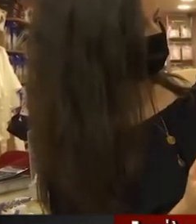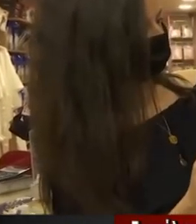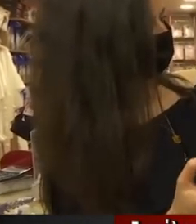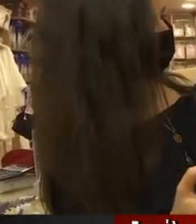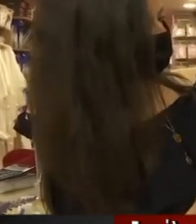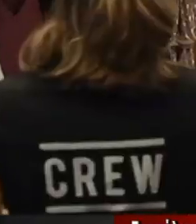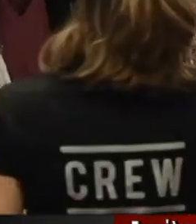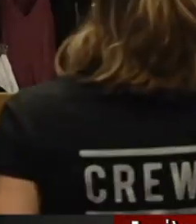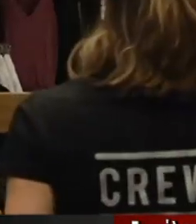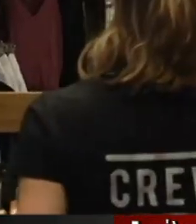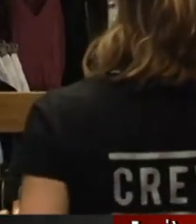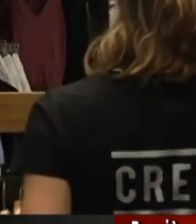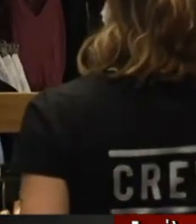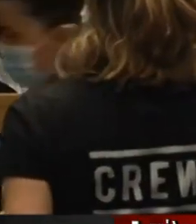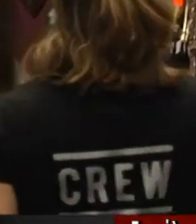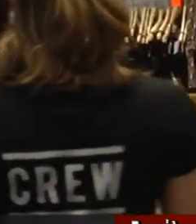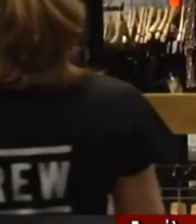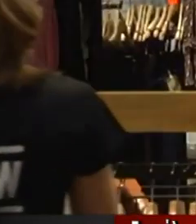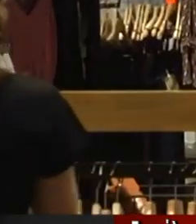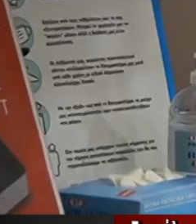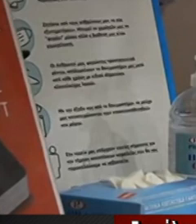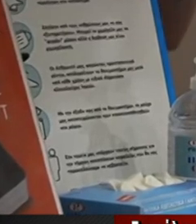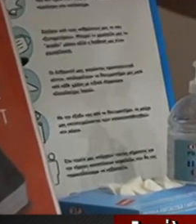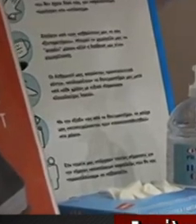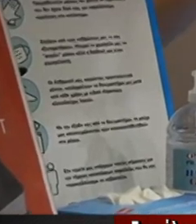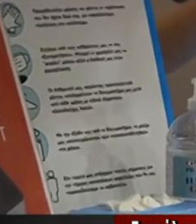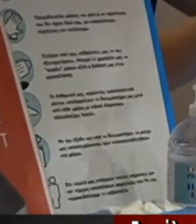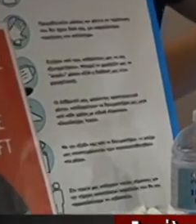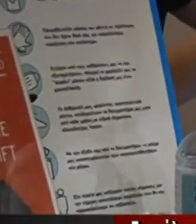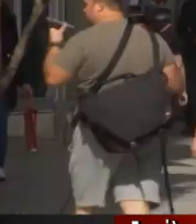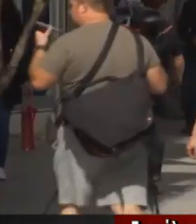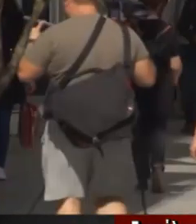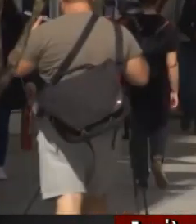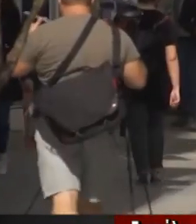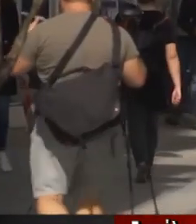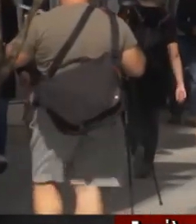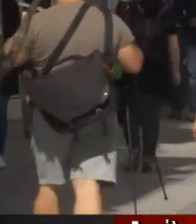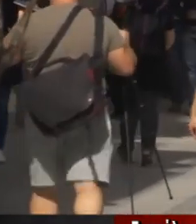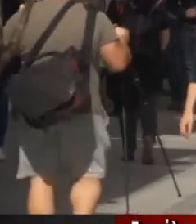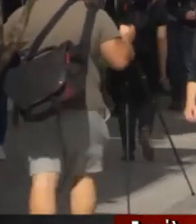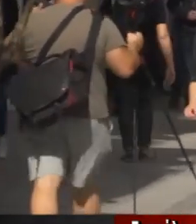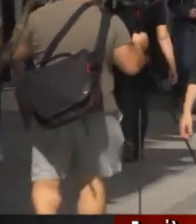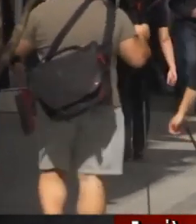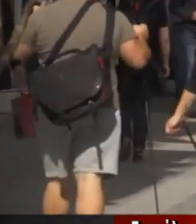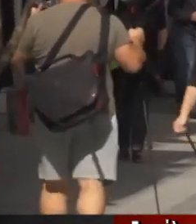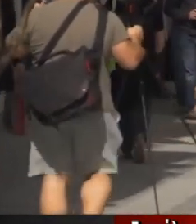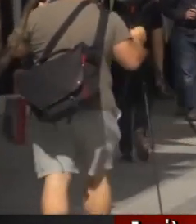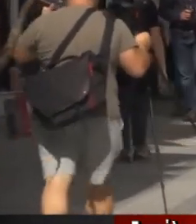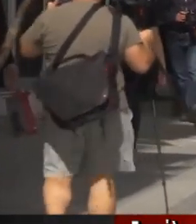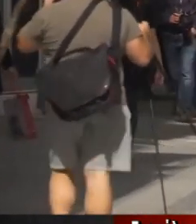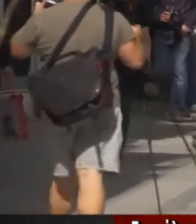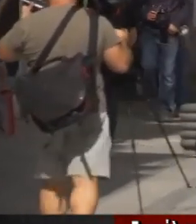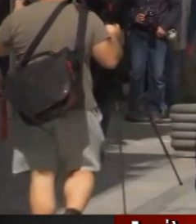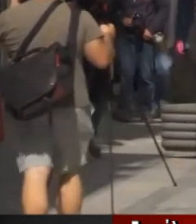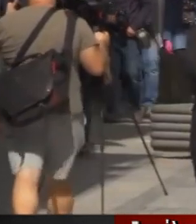Αυγούστου έως την Κυριακή 9 Αυγούστου υπάρχει η απαγόρευση όρθιων πελατών σε όλα τα νυχτερινά κέντρα, μπαρ, κλαμπ, κέντρα ζωντανής μουσικής, μπαρ,